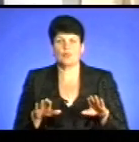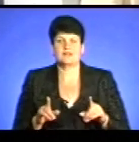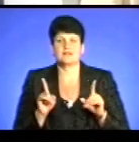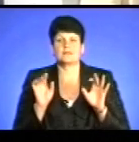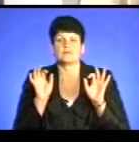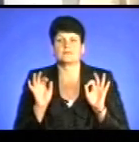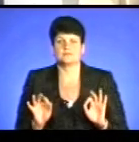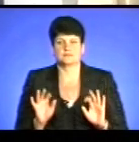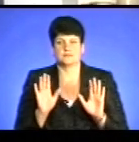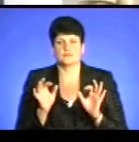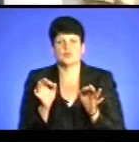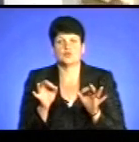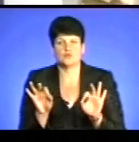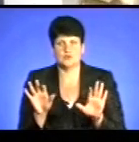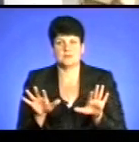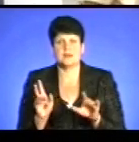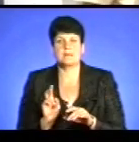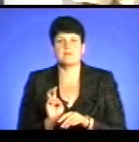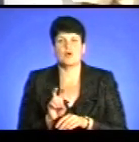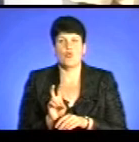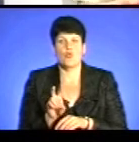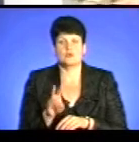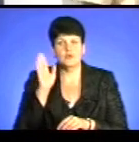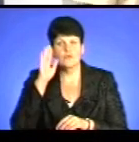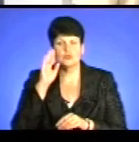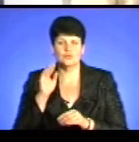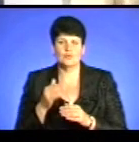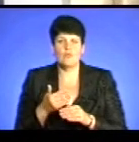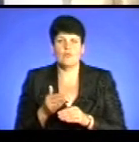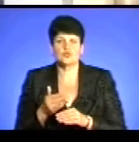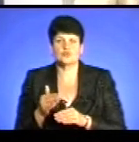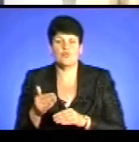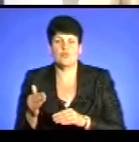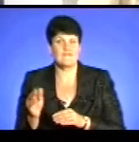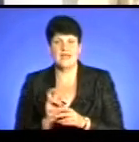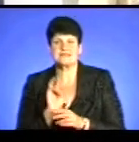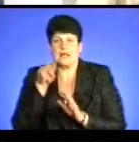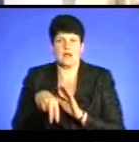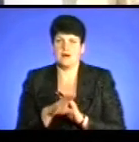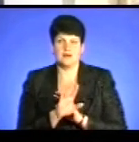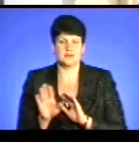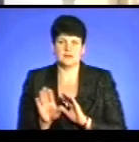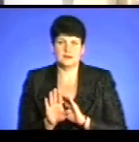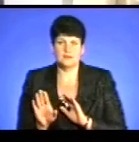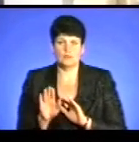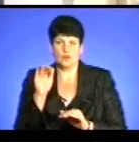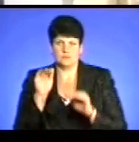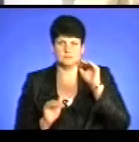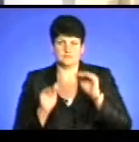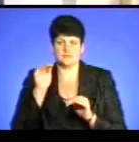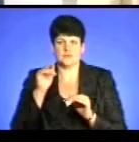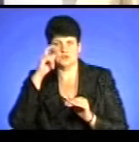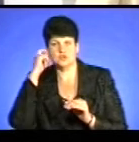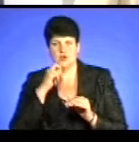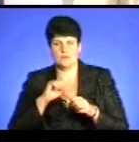відведених місцях і заходити в воду поступово. Не стакати, як вона. Тому що різниця температур може викликати